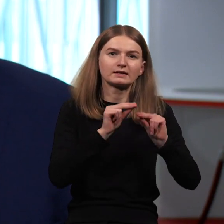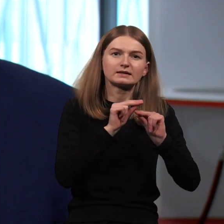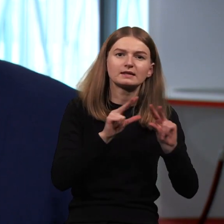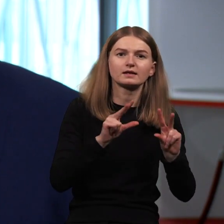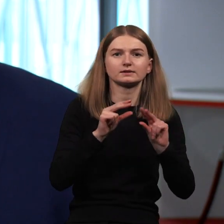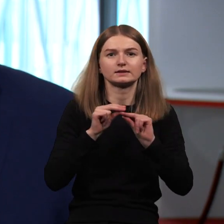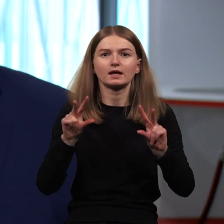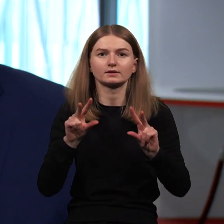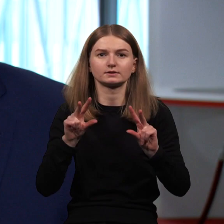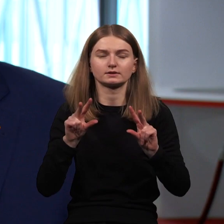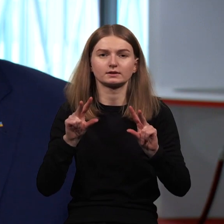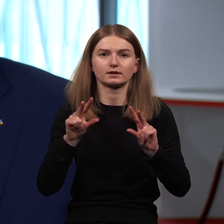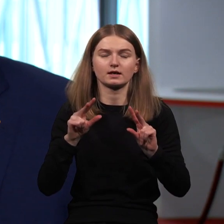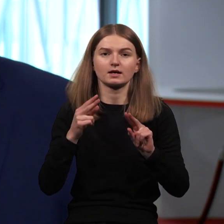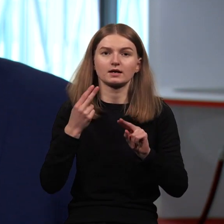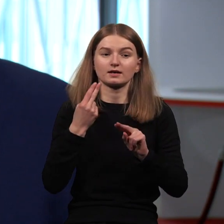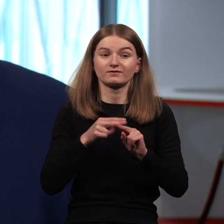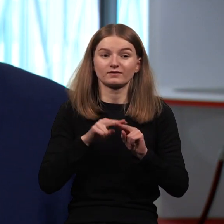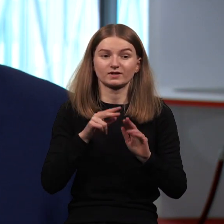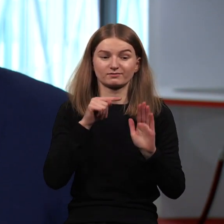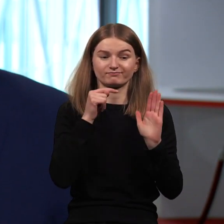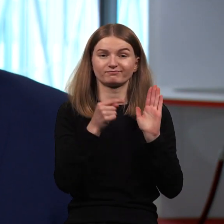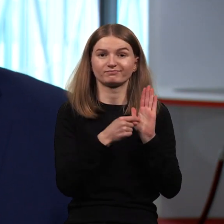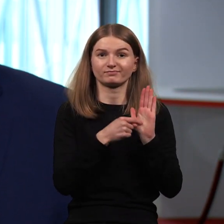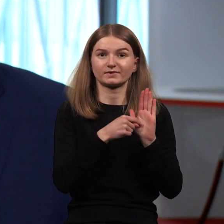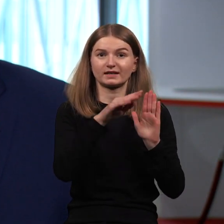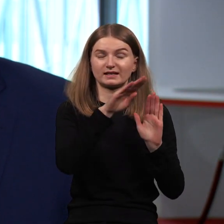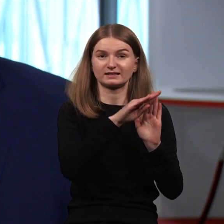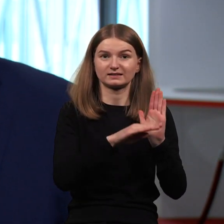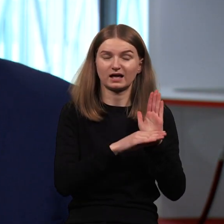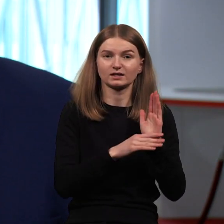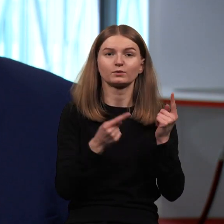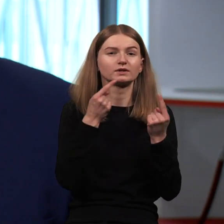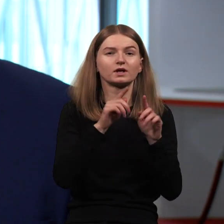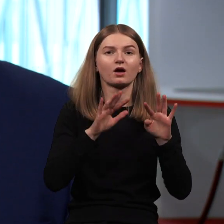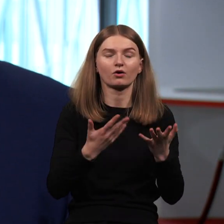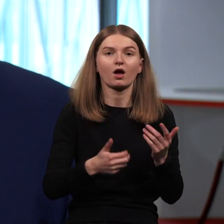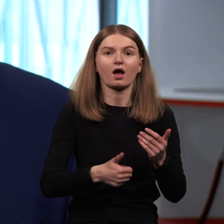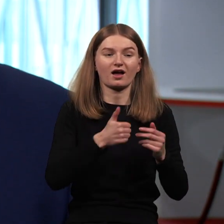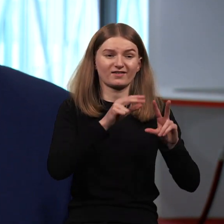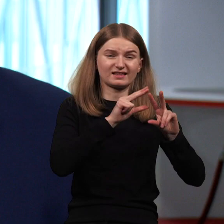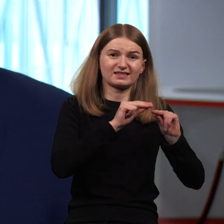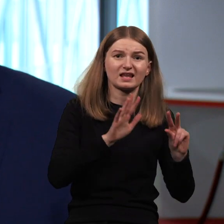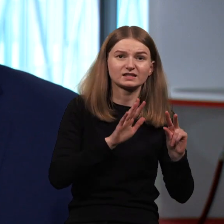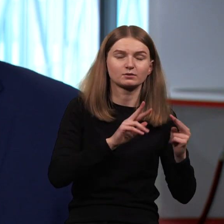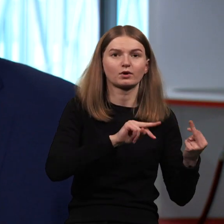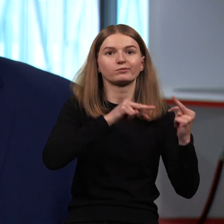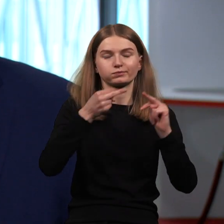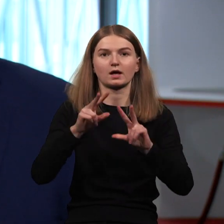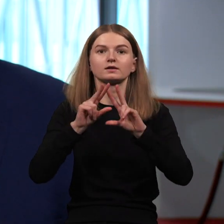pataisas yra būtent skirtos tam, kad tas nesėkmės paversti sėkmimis. Galbūt kai